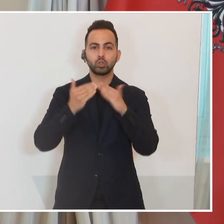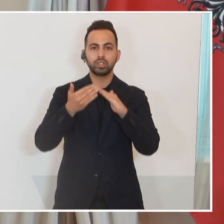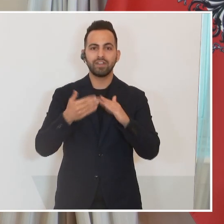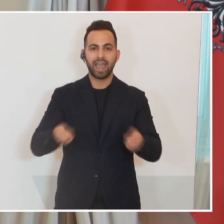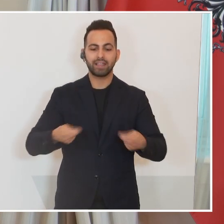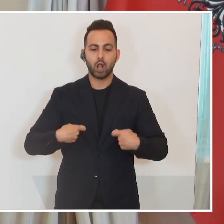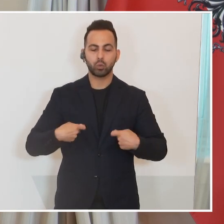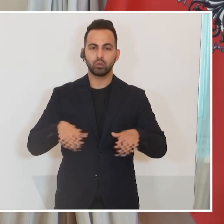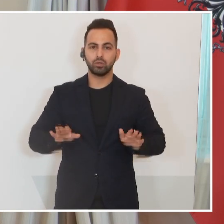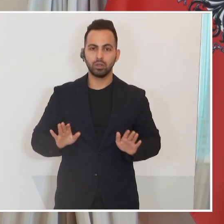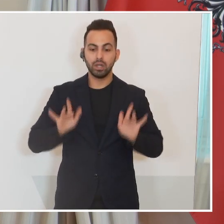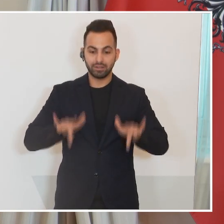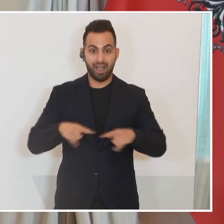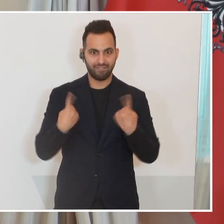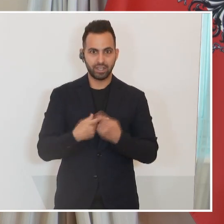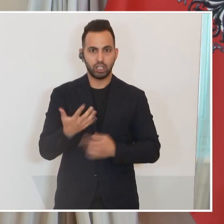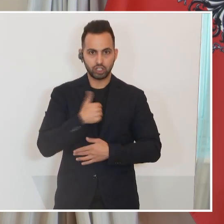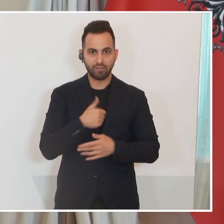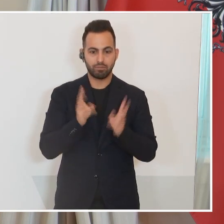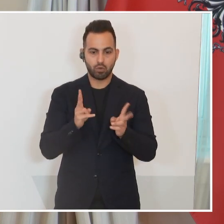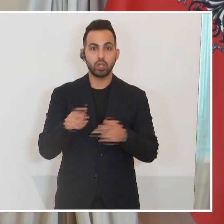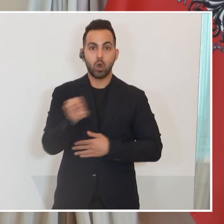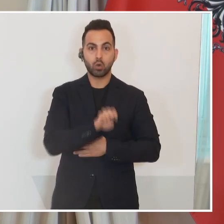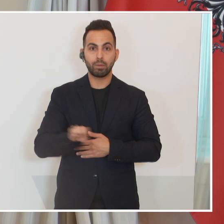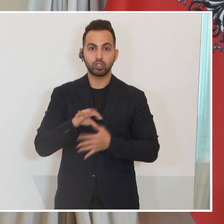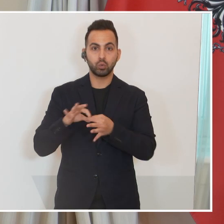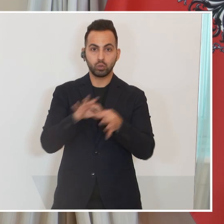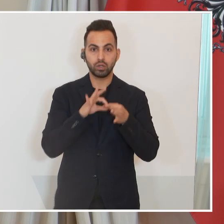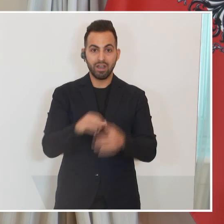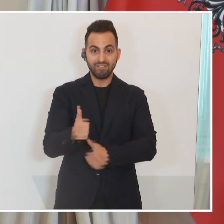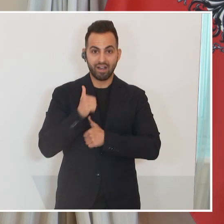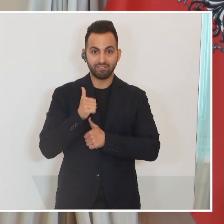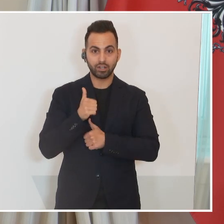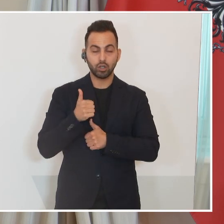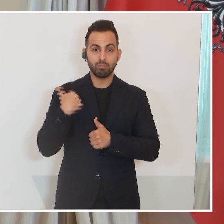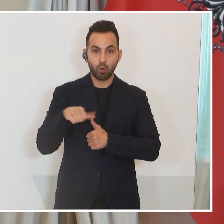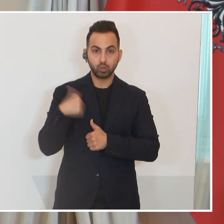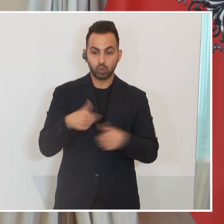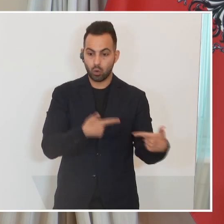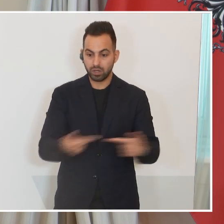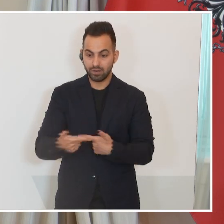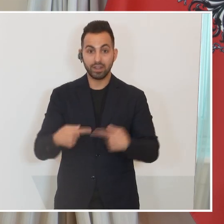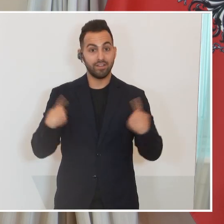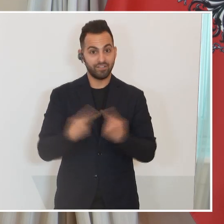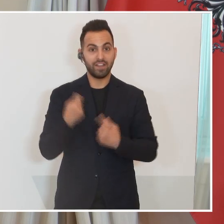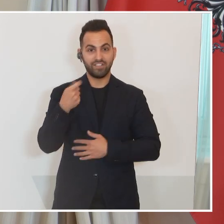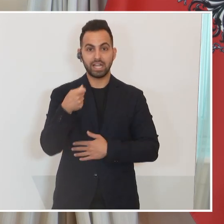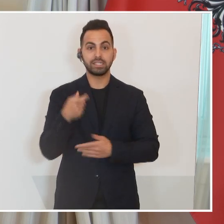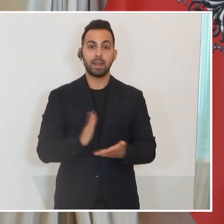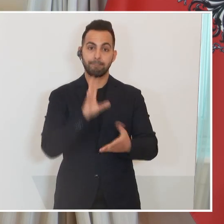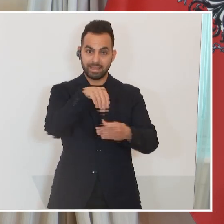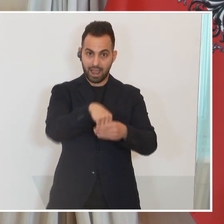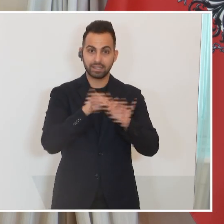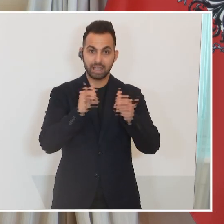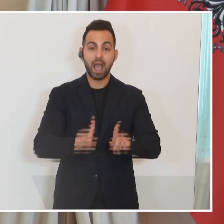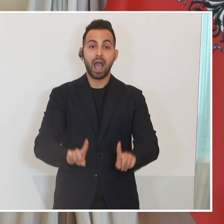Enthaltung es möglich gemacht haben, dass die Europäische Union Waffen und Munition liefert. Wir uns finanziell daran beteiligen, allerdings